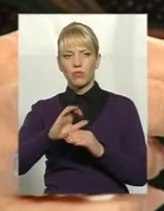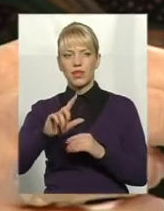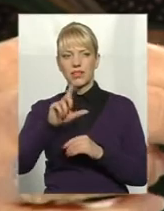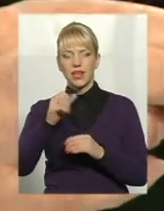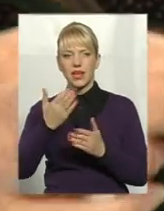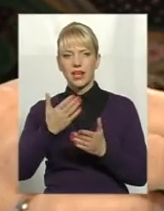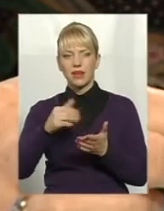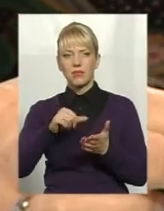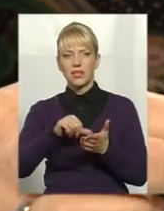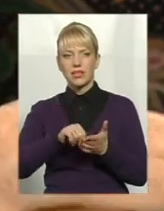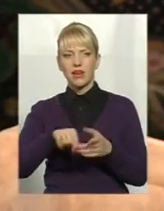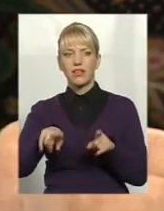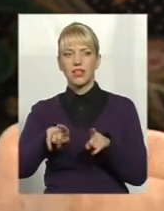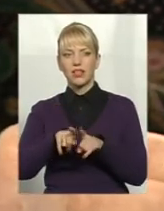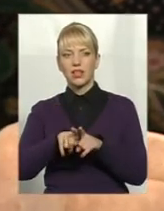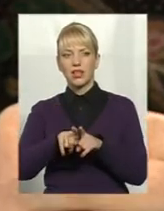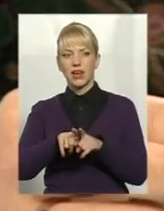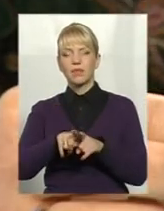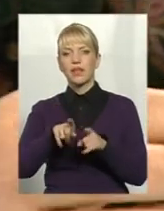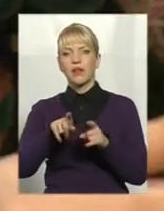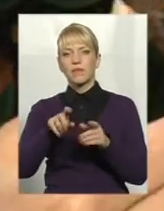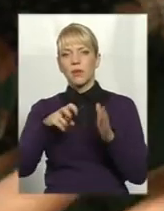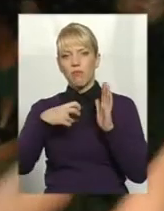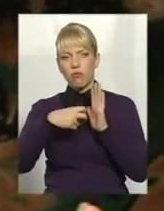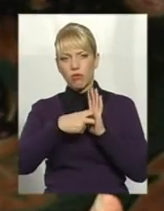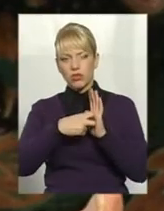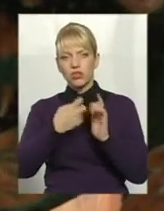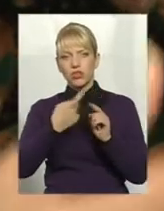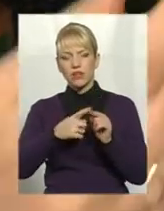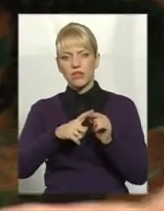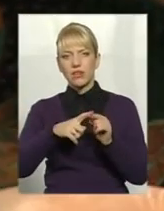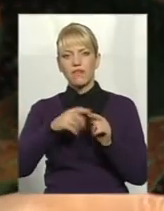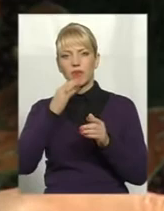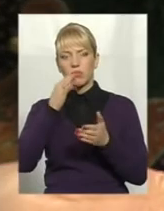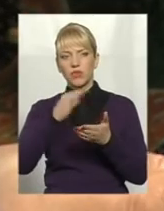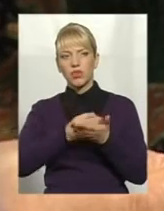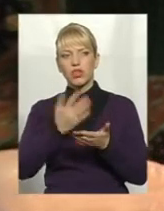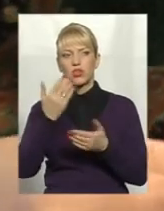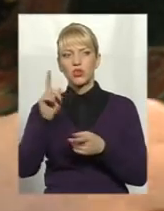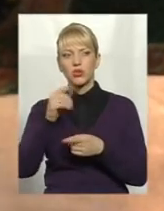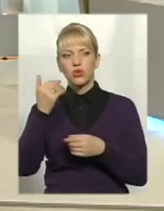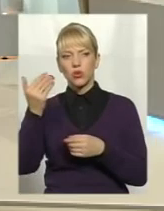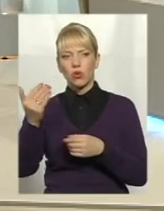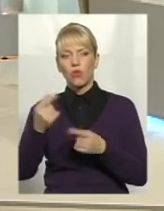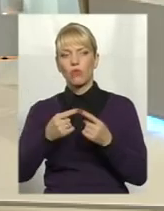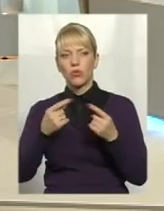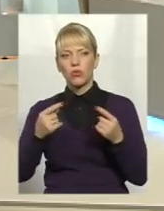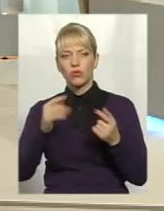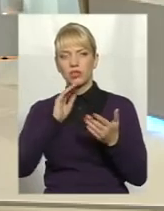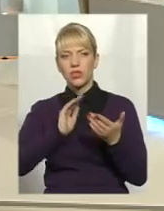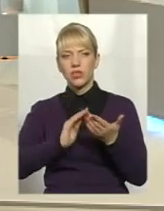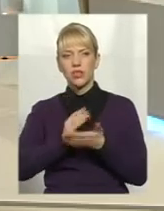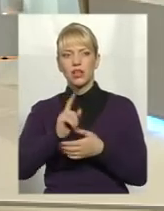проставлена така позначка, він відповідає, що його продукція якісна, і він дуже хоче, щоб